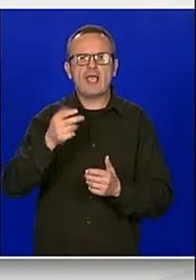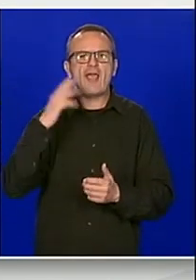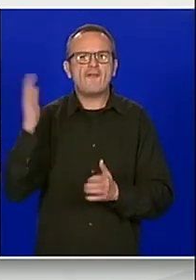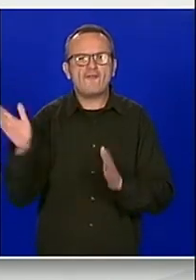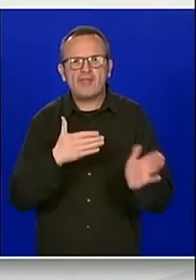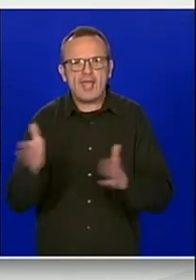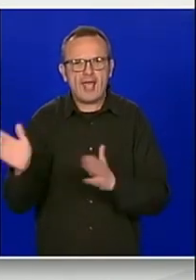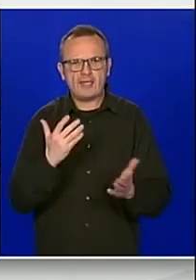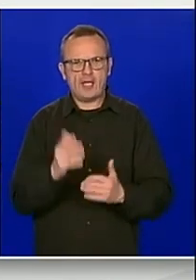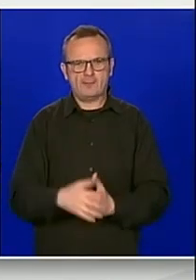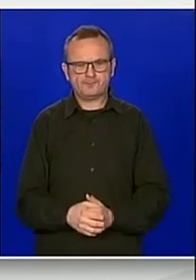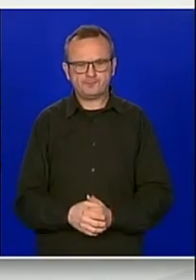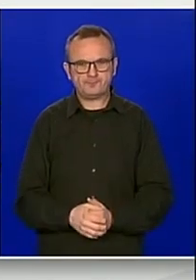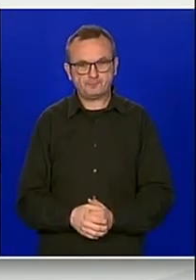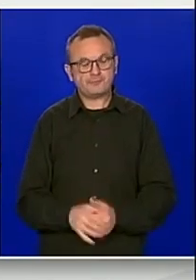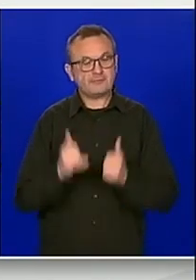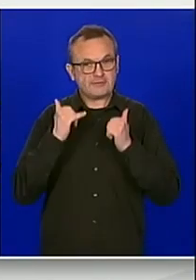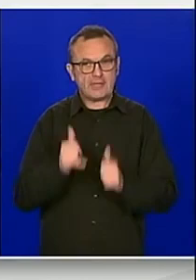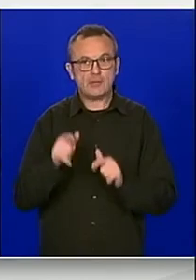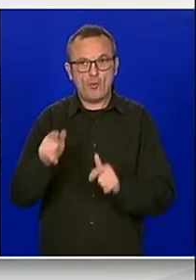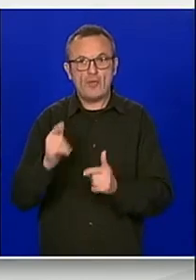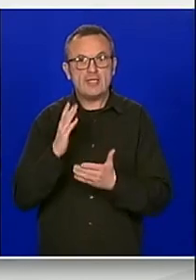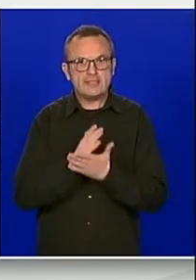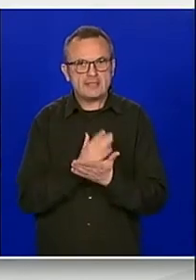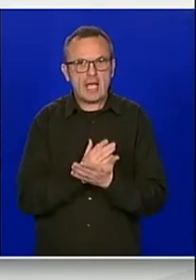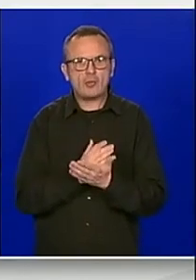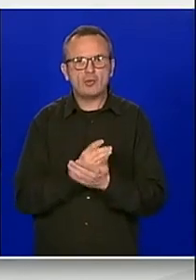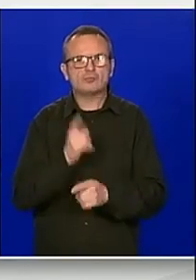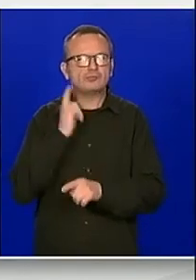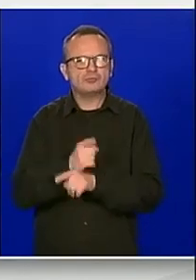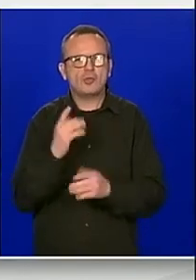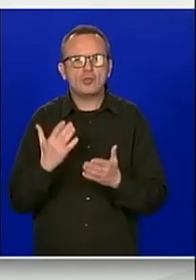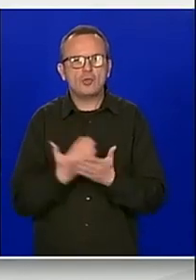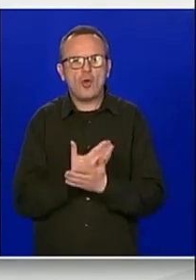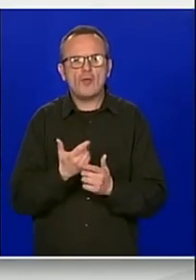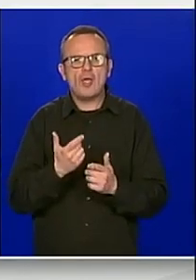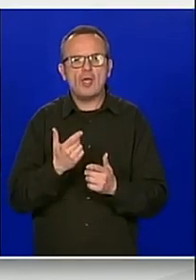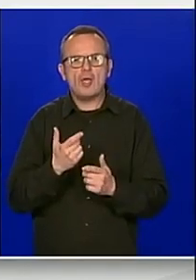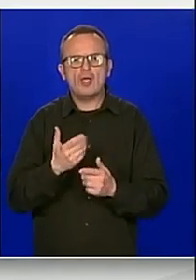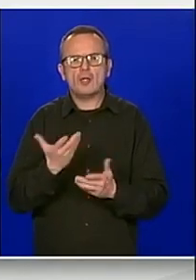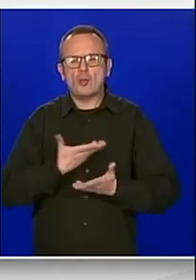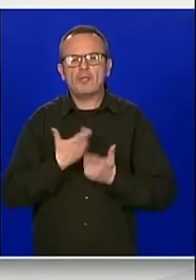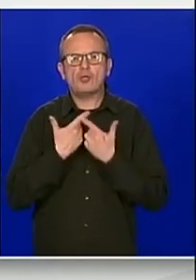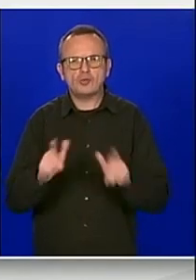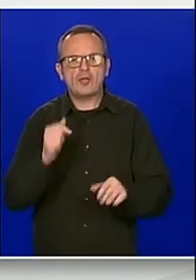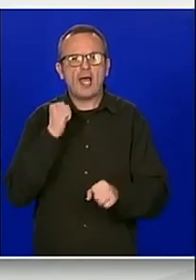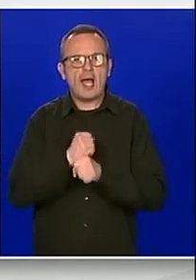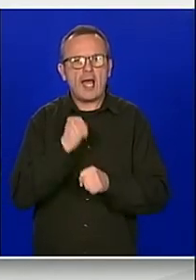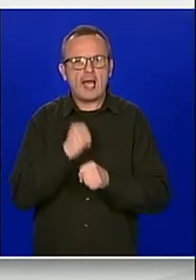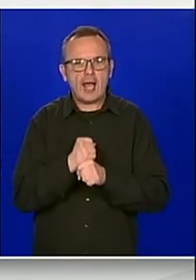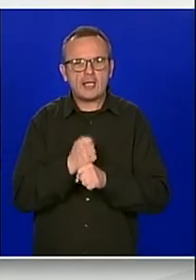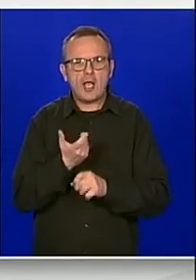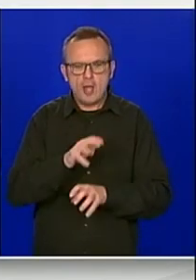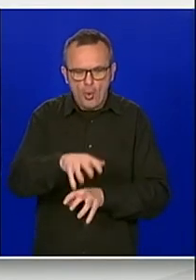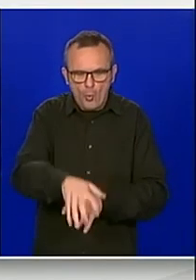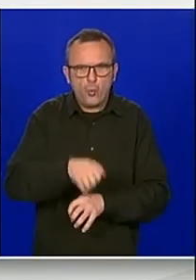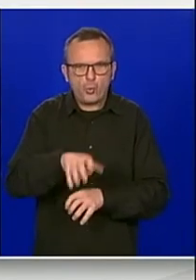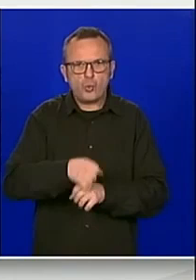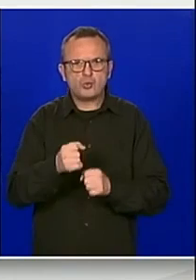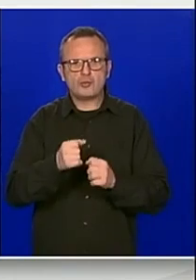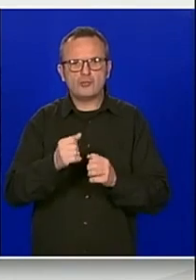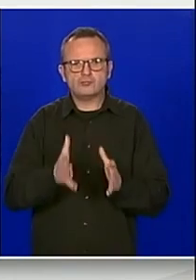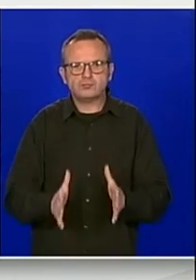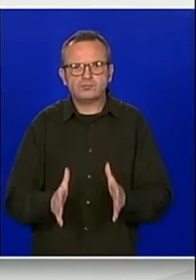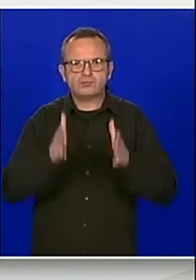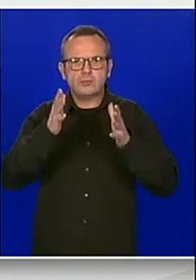aktivnosti. Ovim zakonom propisuju se nove odredbe vezano za dobivanje dozvola za rad naftno-rudarskih postrojenja za izradu ili